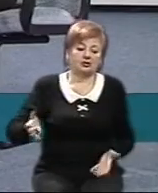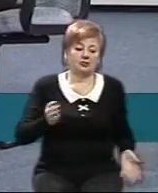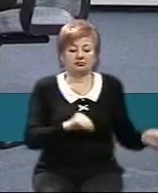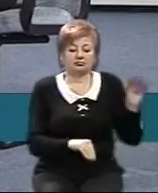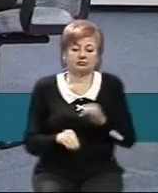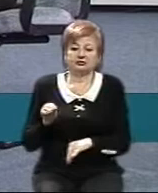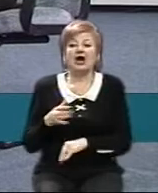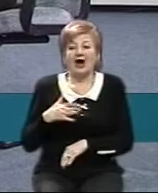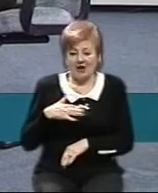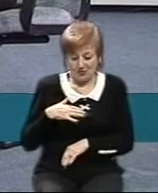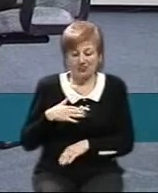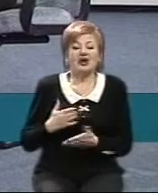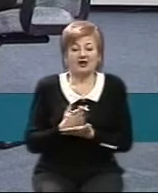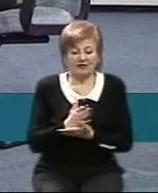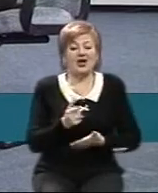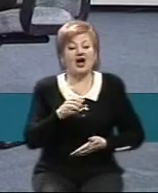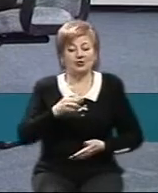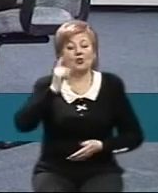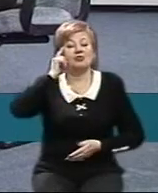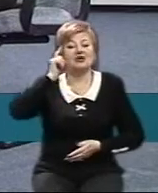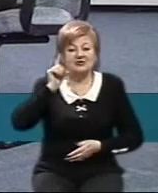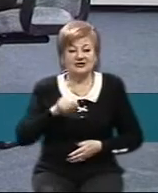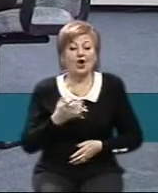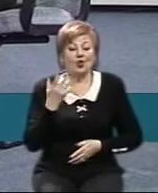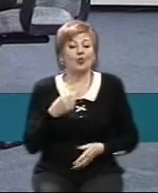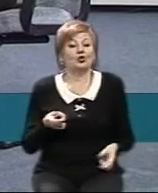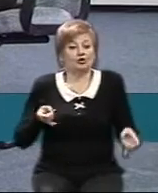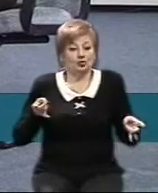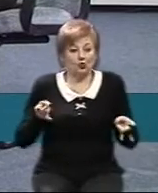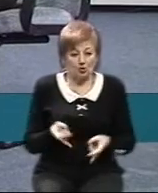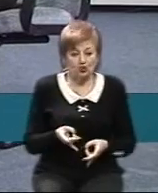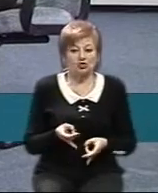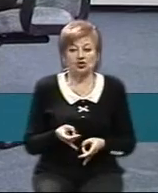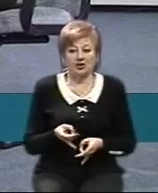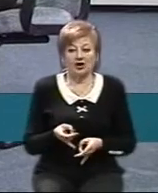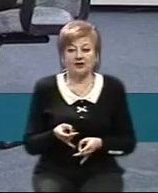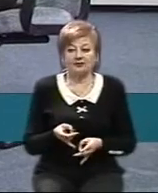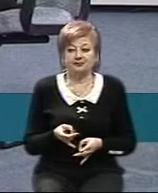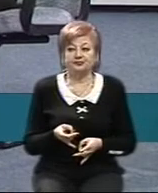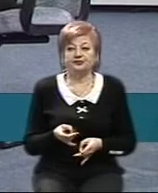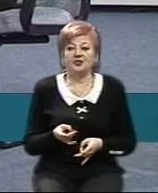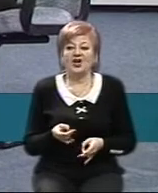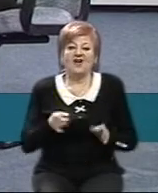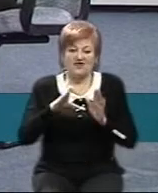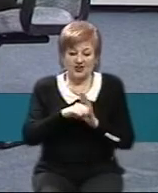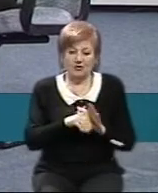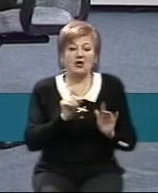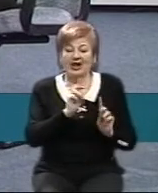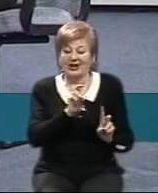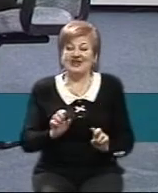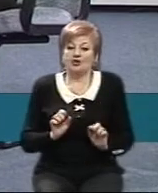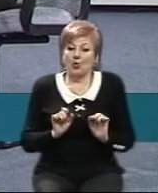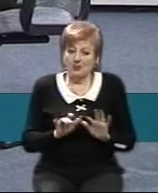зібрані рюкзаки. Ми знаємо, що якщо буде необхідність, якщо треба, якщо будуть введені відповідні міри,